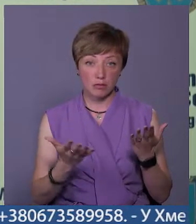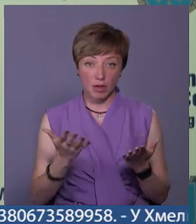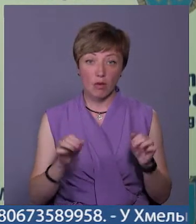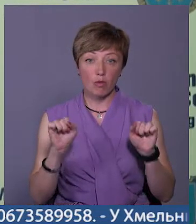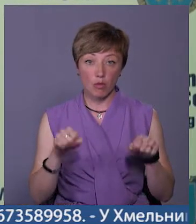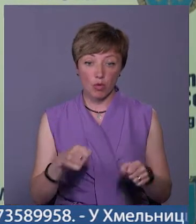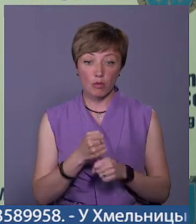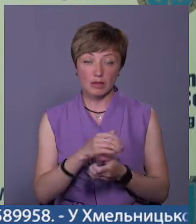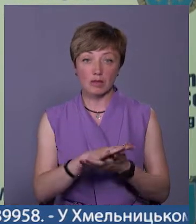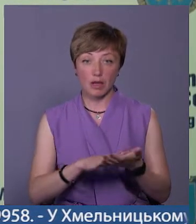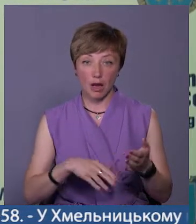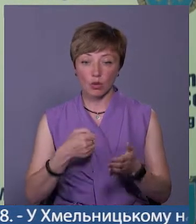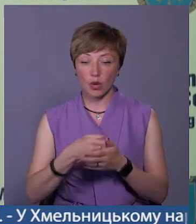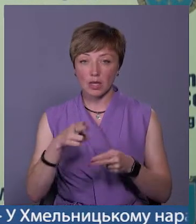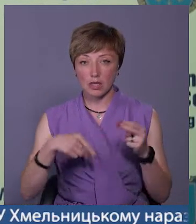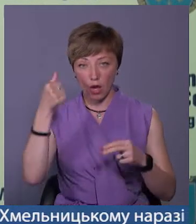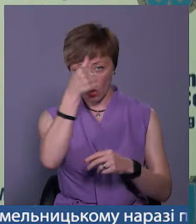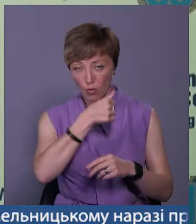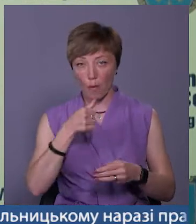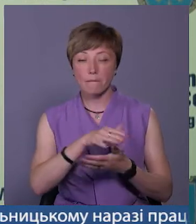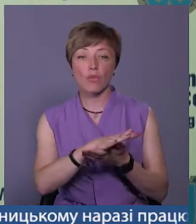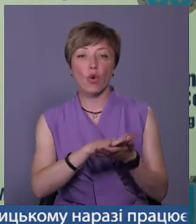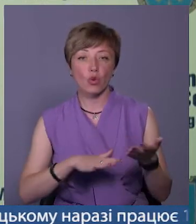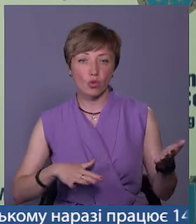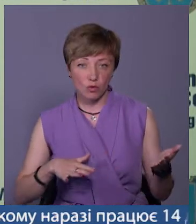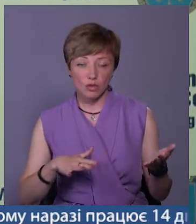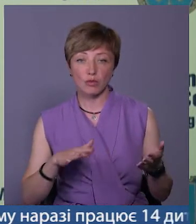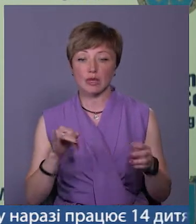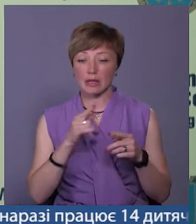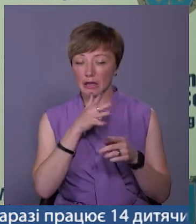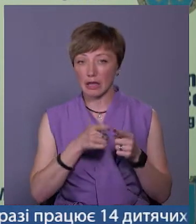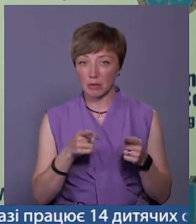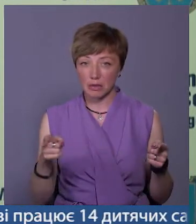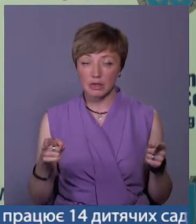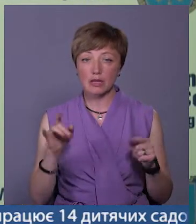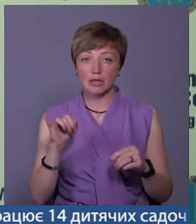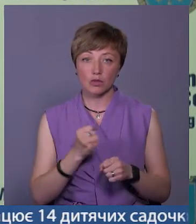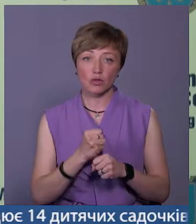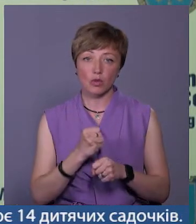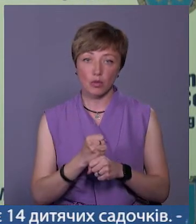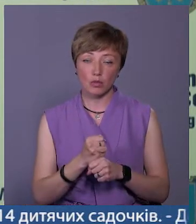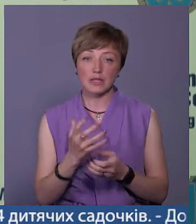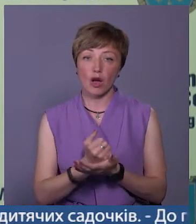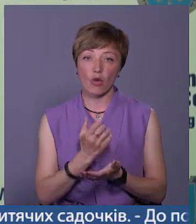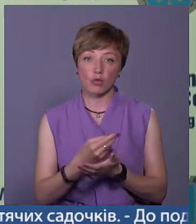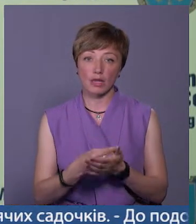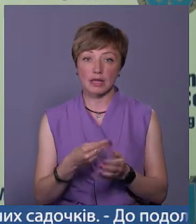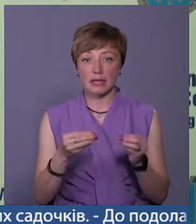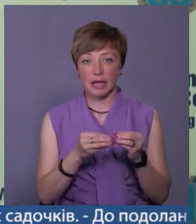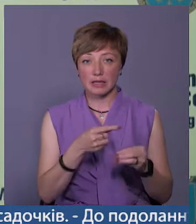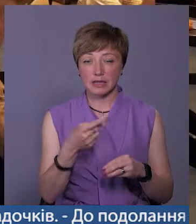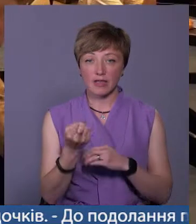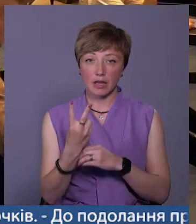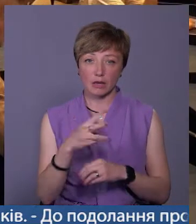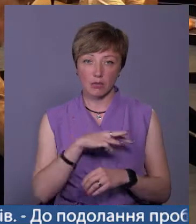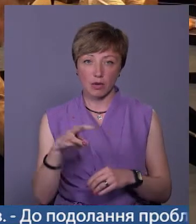змогу робити це і далі, то до кінця року ми продовжимо термін і зробимо до бюджету 10-12 мільйонів